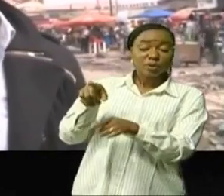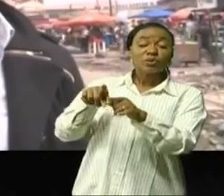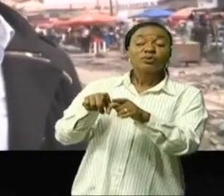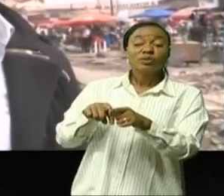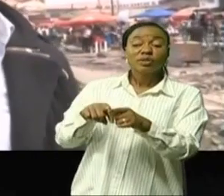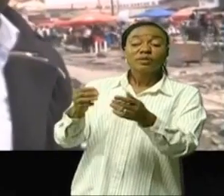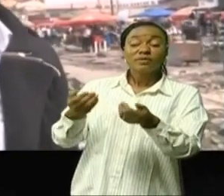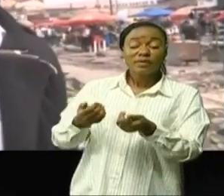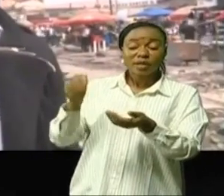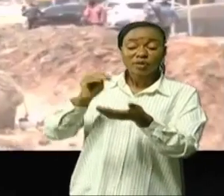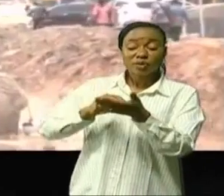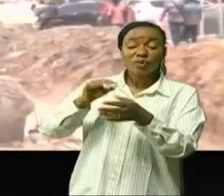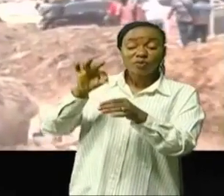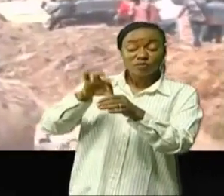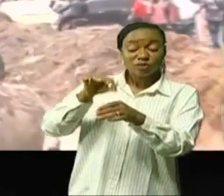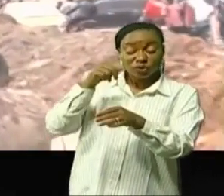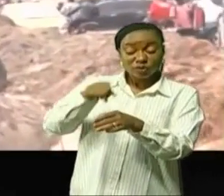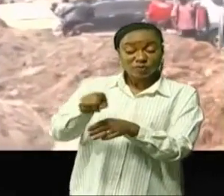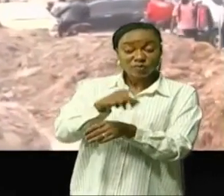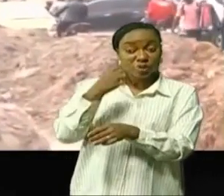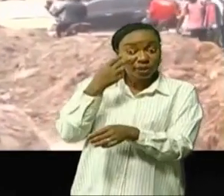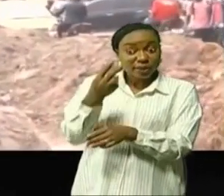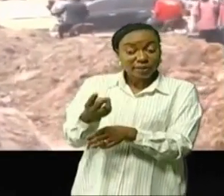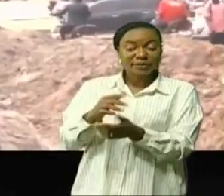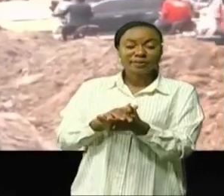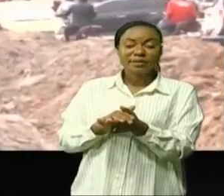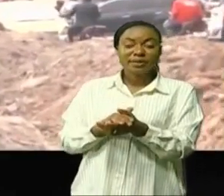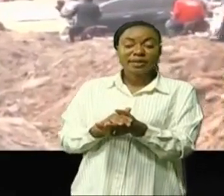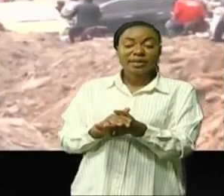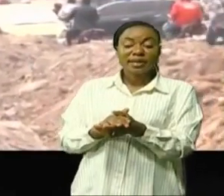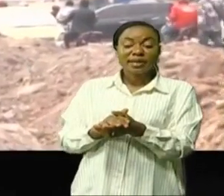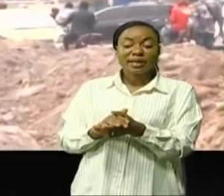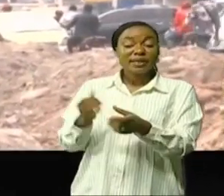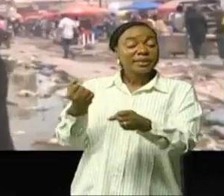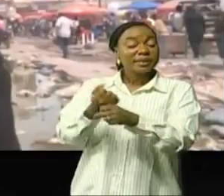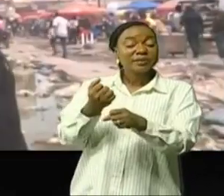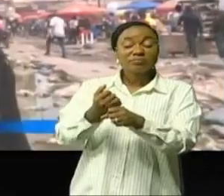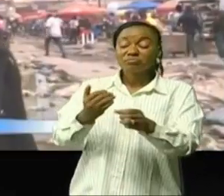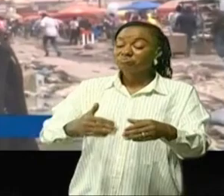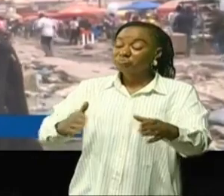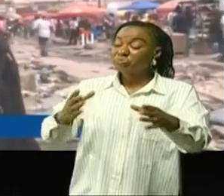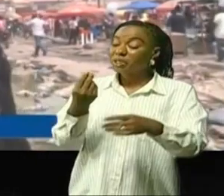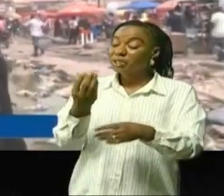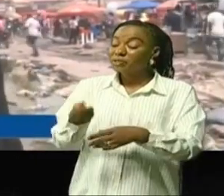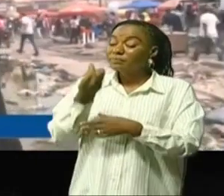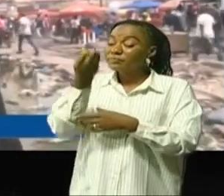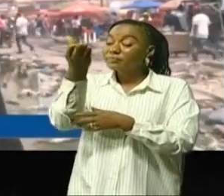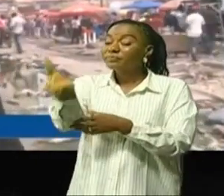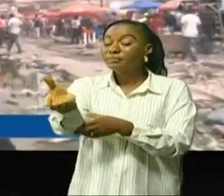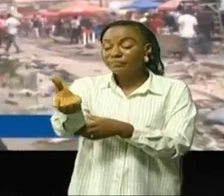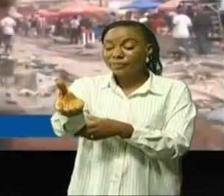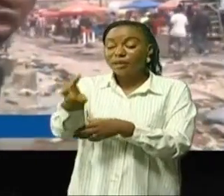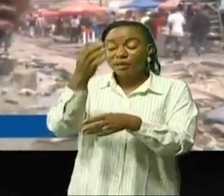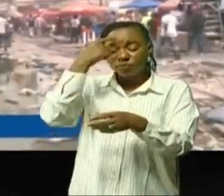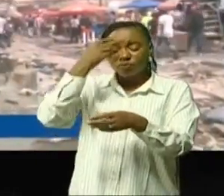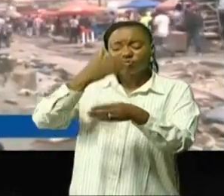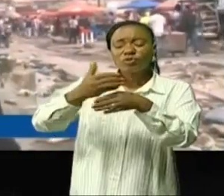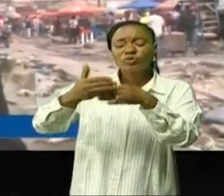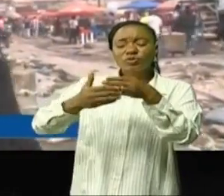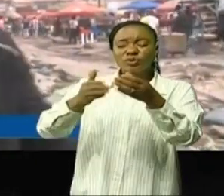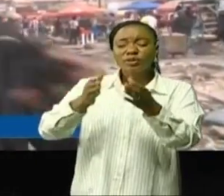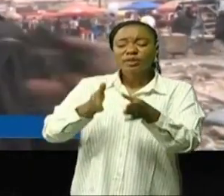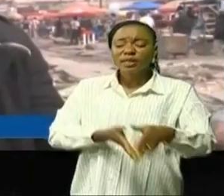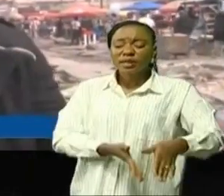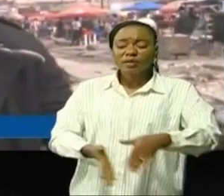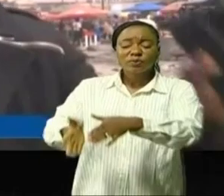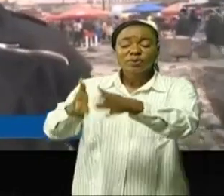envie de vous voter demain mais regarde ce qu'on est en train de les rendre comme service l'argent a été décaissé dans les trésors publics pour qu construise cette route